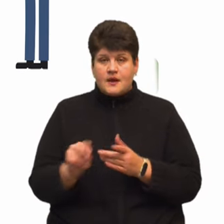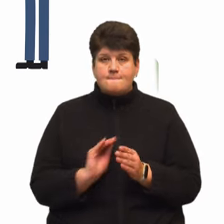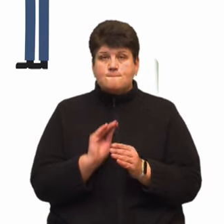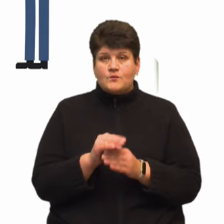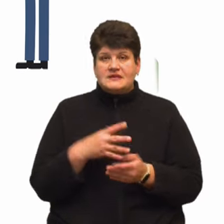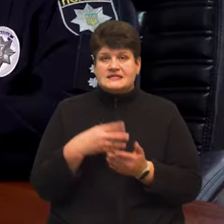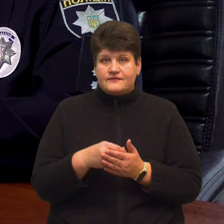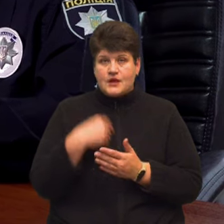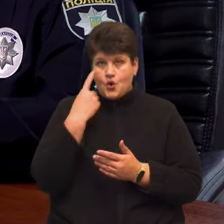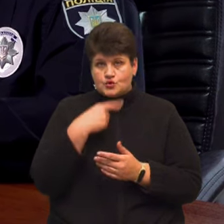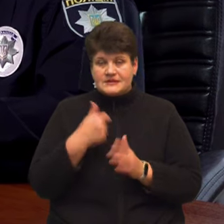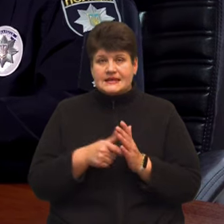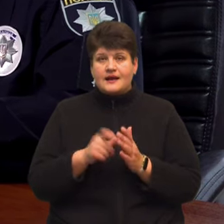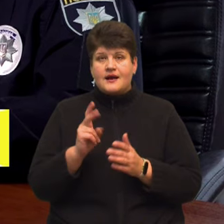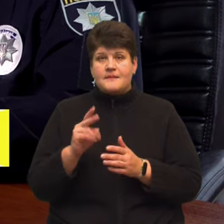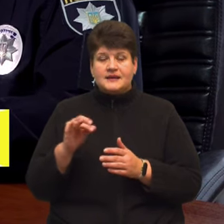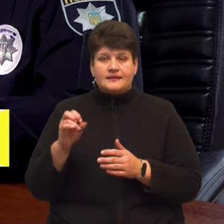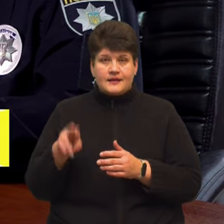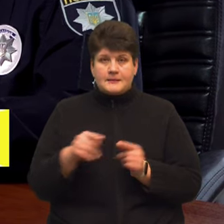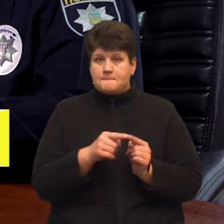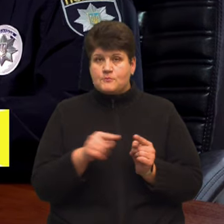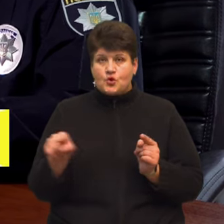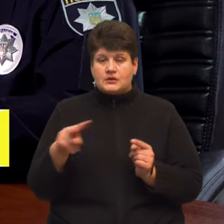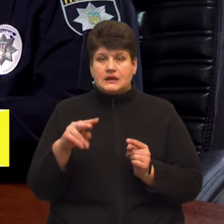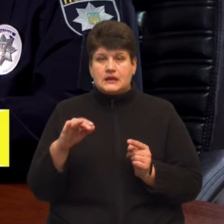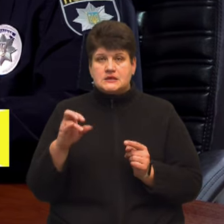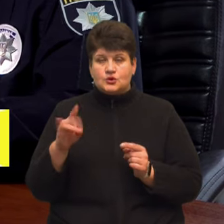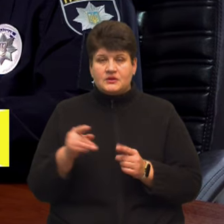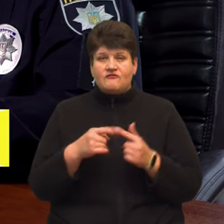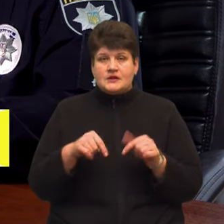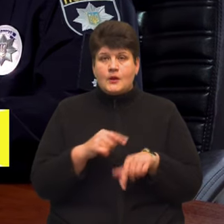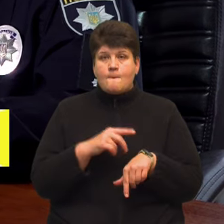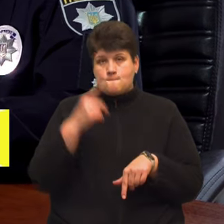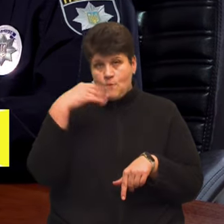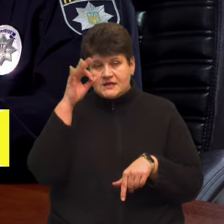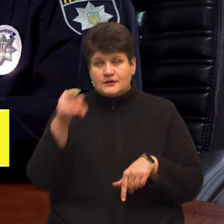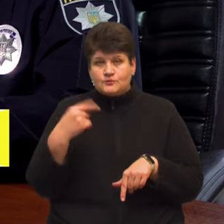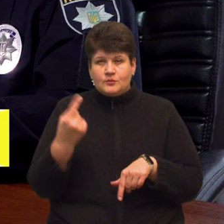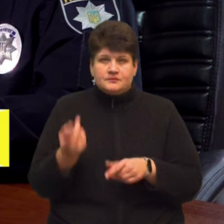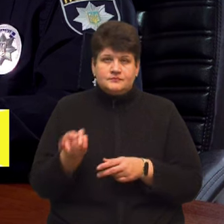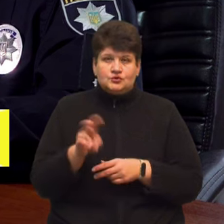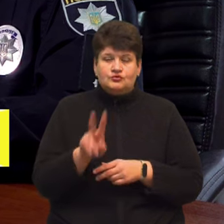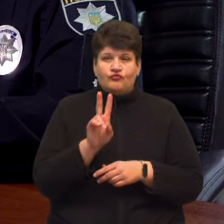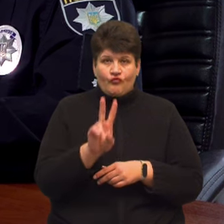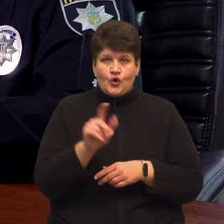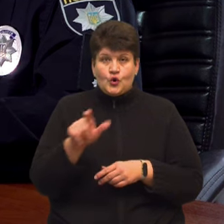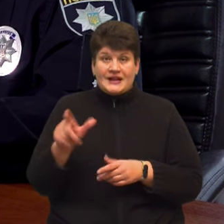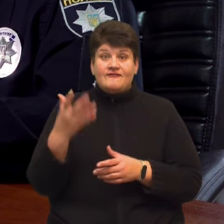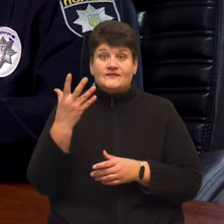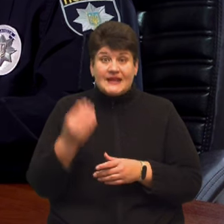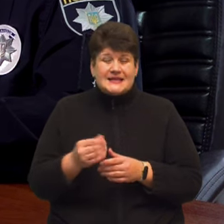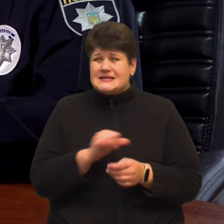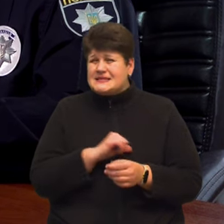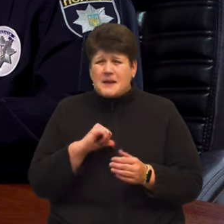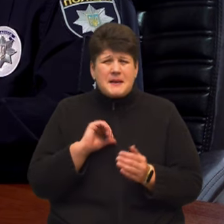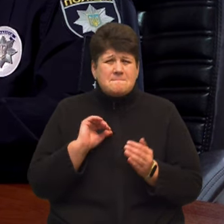особистий кабінет. Протягом листопада до відділів поліції в Тернопільській області зверталися мінімум двоє людей в день. Це самій-самій мінімум.